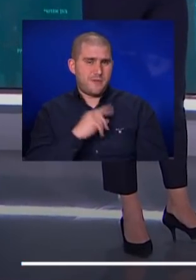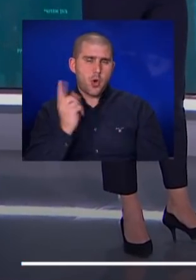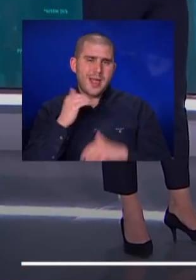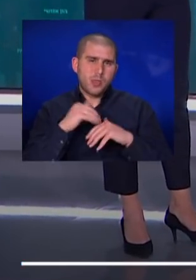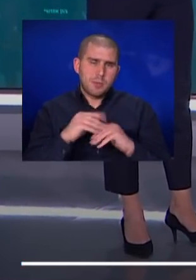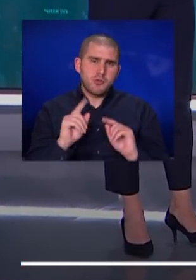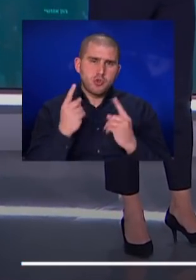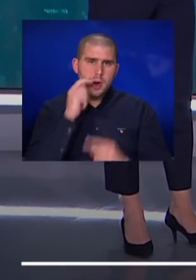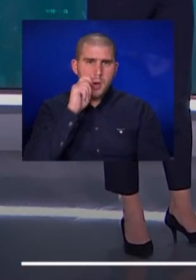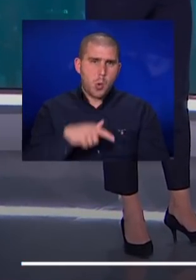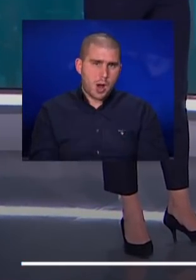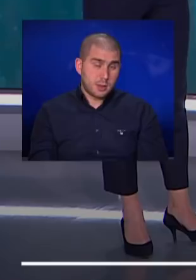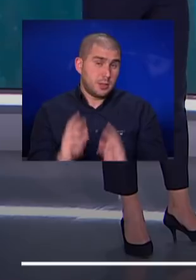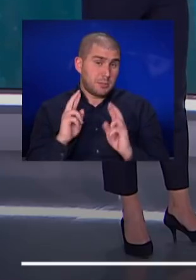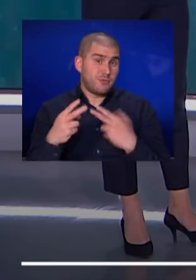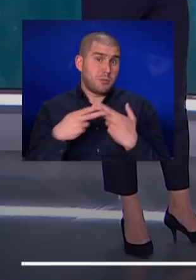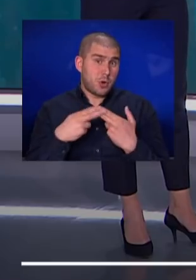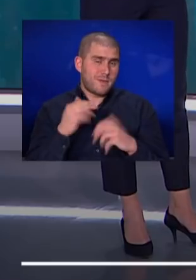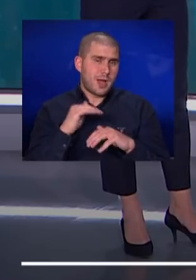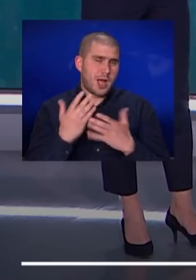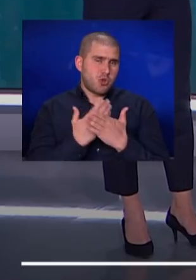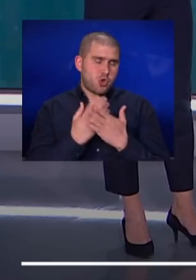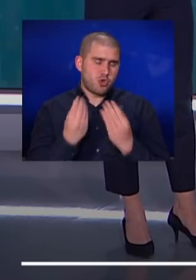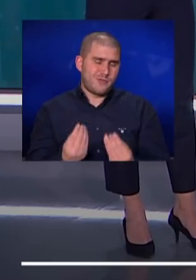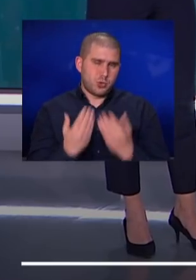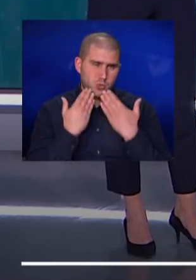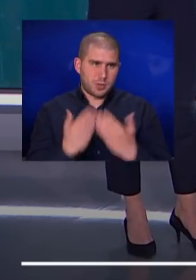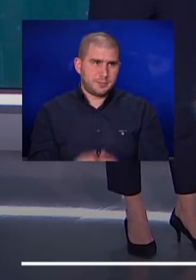המתרחש באוקראינה. נקווה שבקרוב יהיו גם חדשות טובות. תודה.